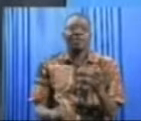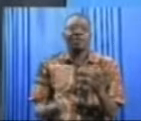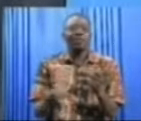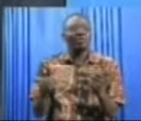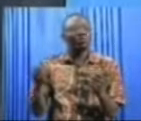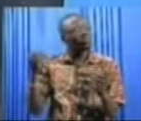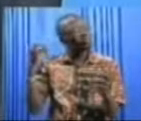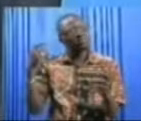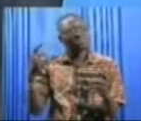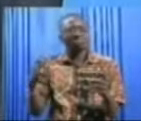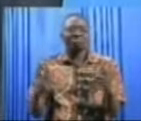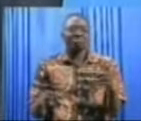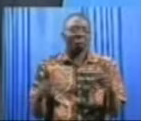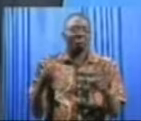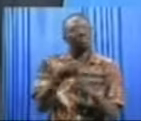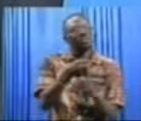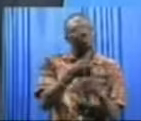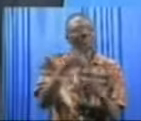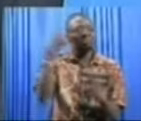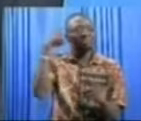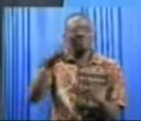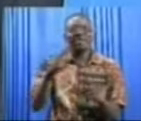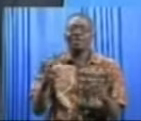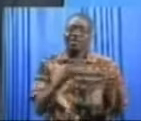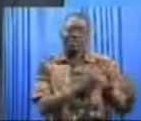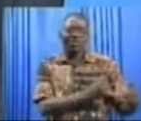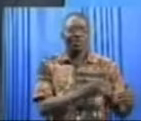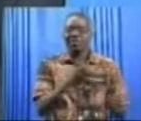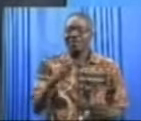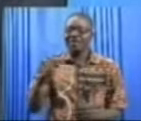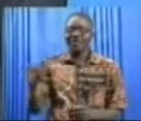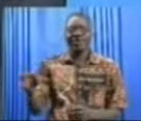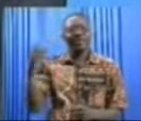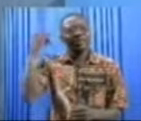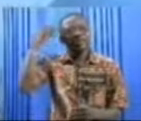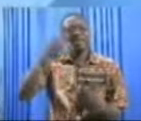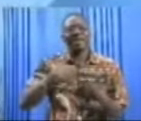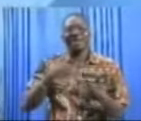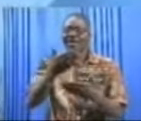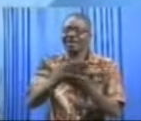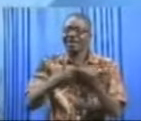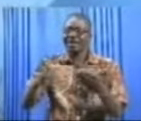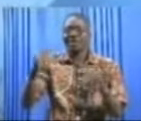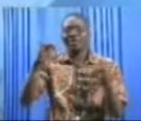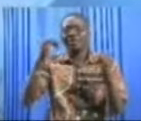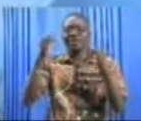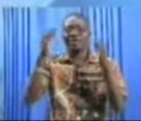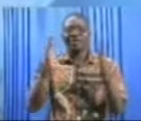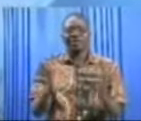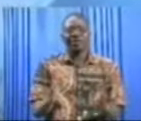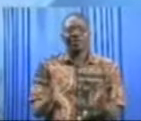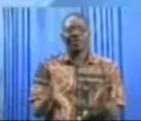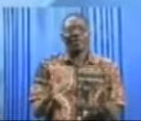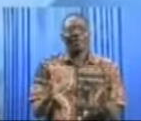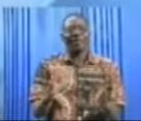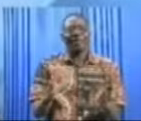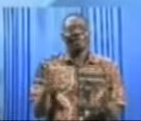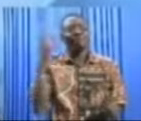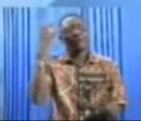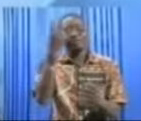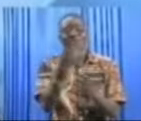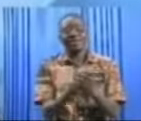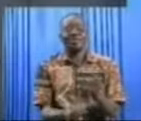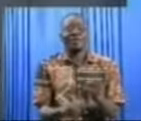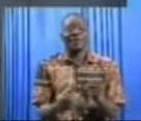blessure également. Donc il faut dire que côté Bukinabé, il y a quand même quelques joueurs. Et non, des moindres qui seront absents.